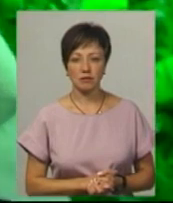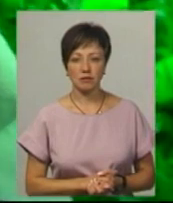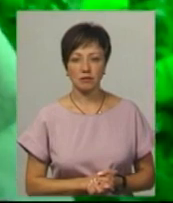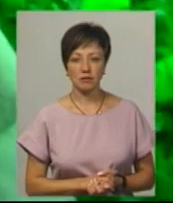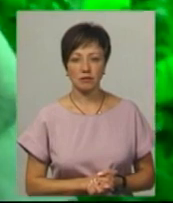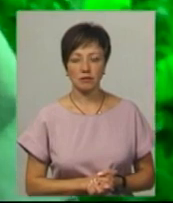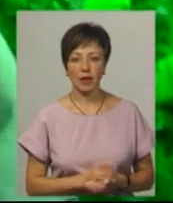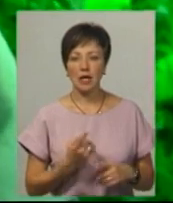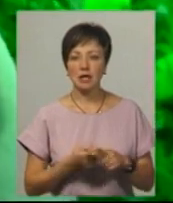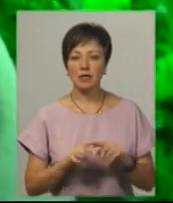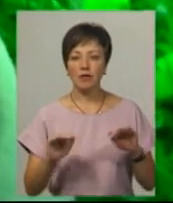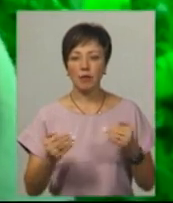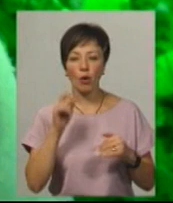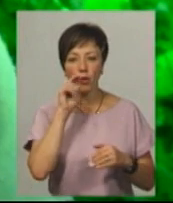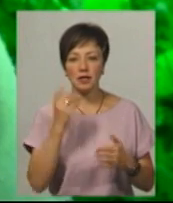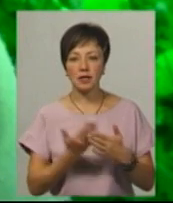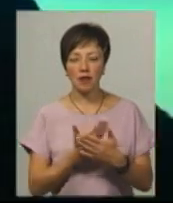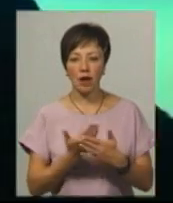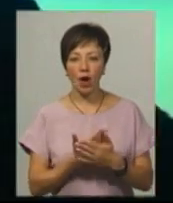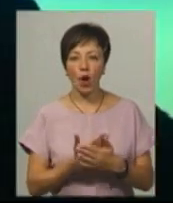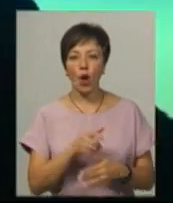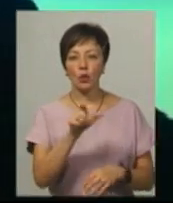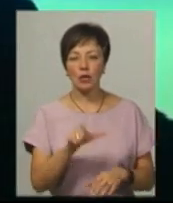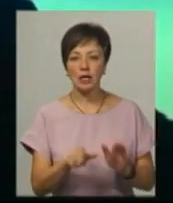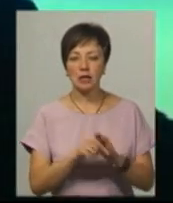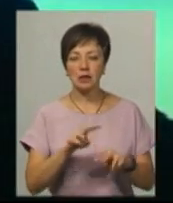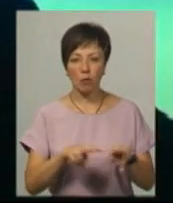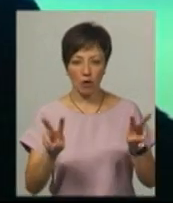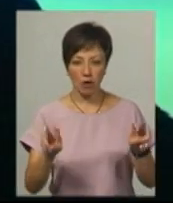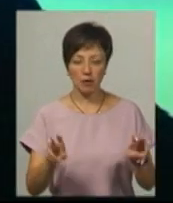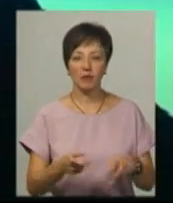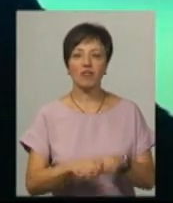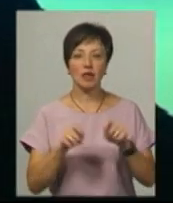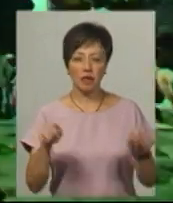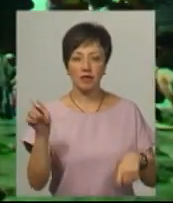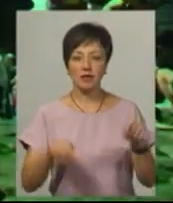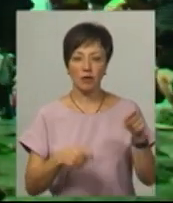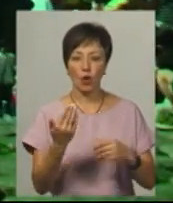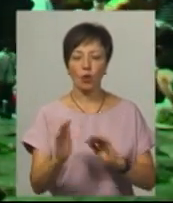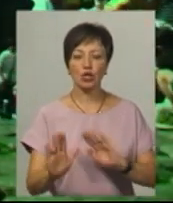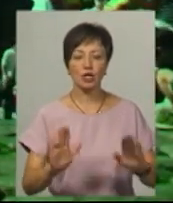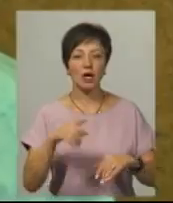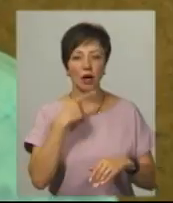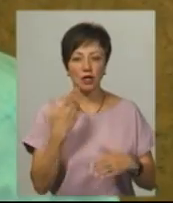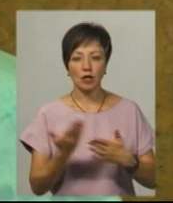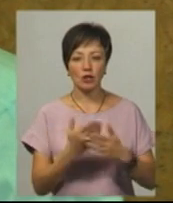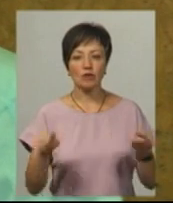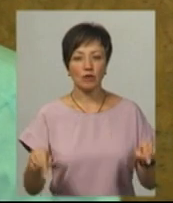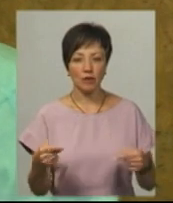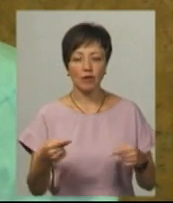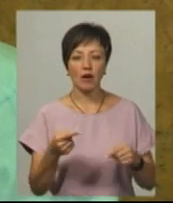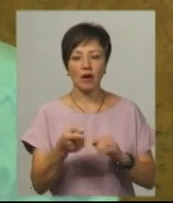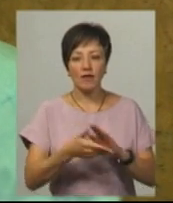Це фрагмент українського кіно «Людина з табуретом» – фільм відкриття фестивалю. Його режисер Ярослав Попов каже, стрічку створив, аби